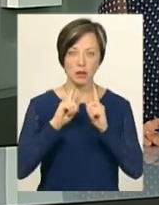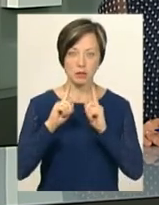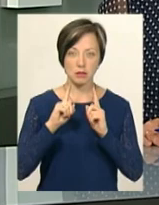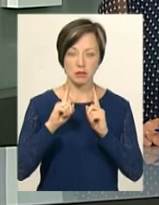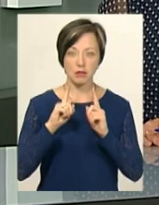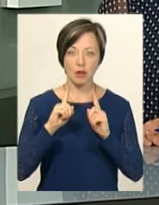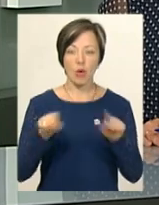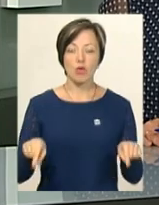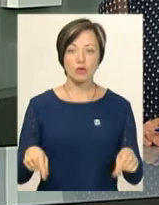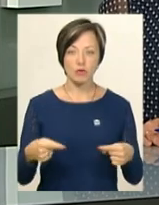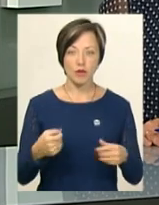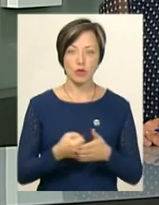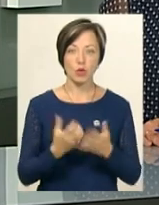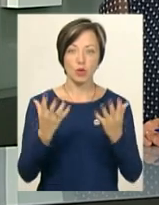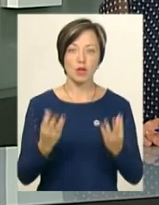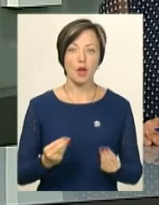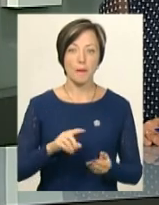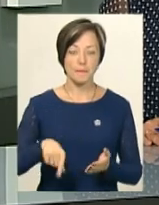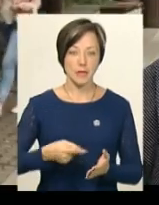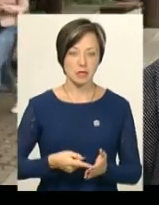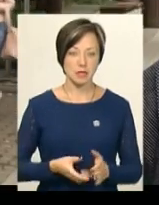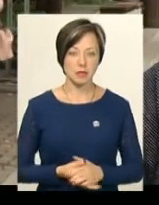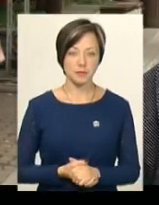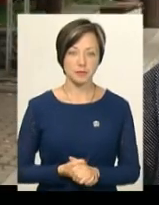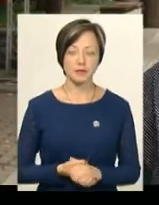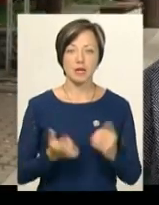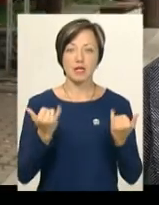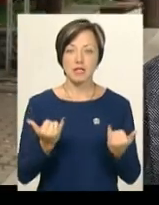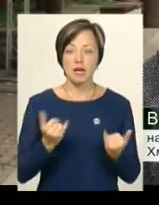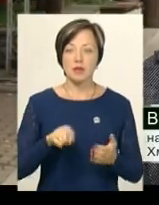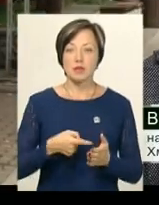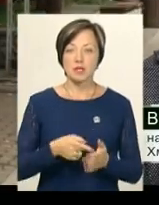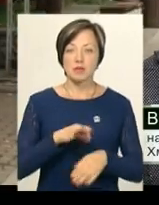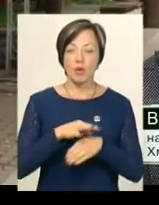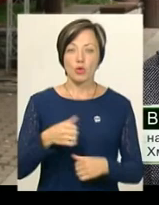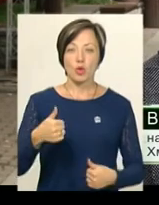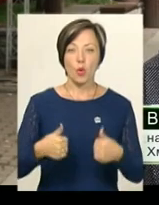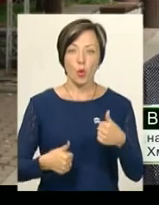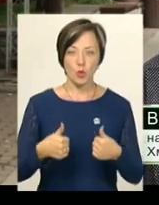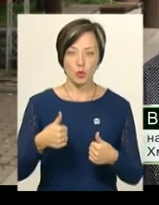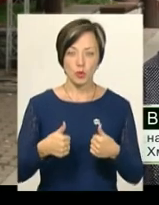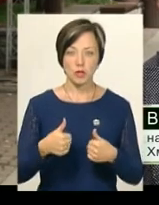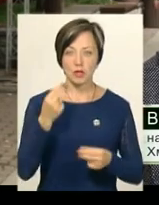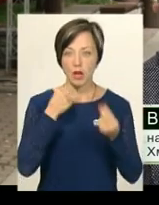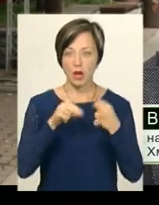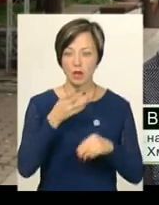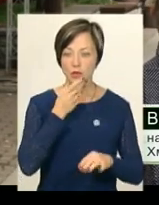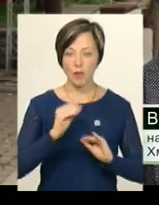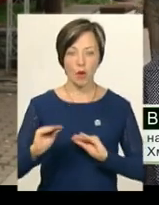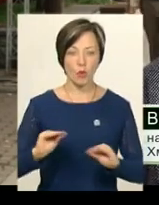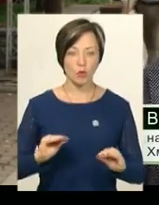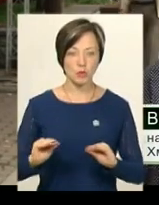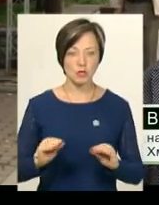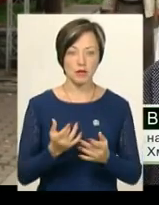Новачок, організували до Дня міста. Зараз у місті проходить конкурс на найкращий благоустрій